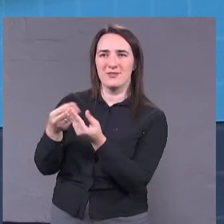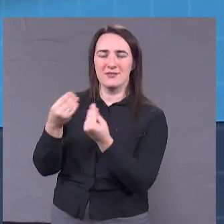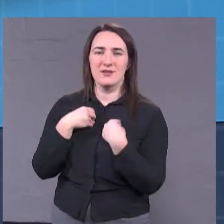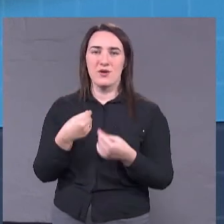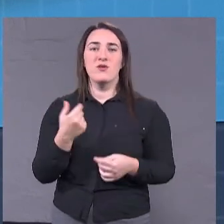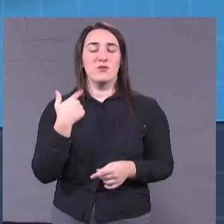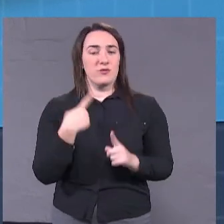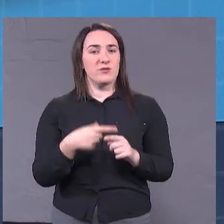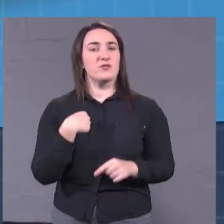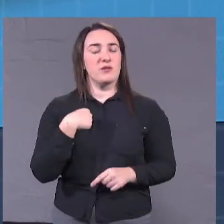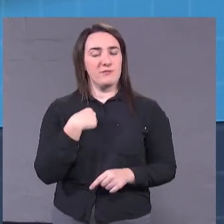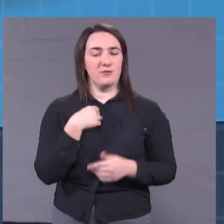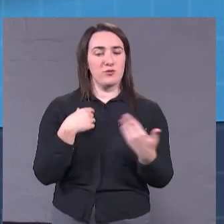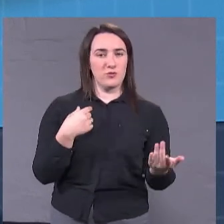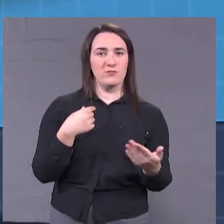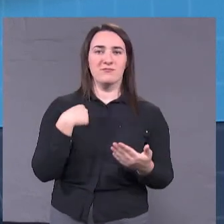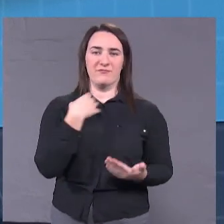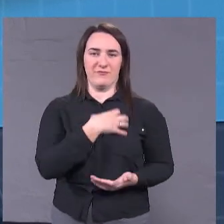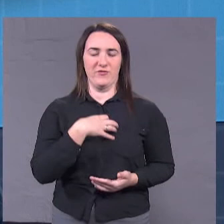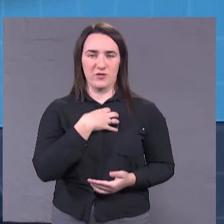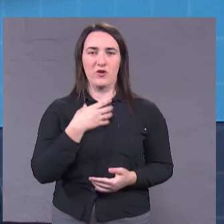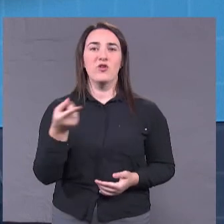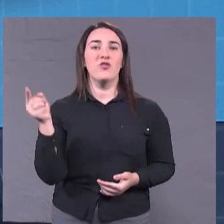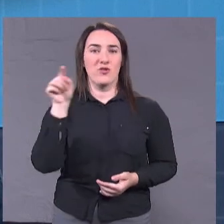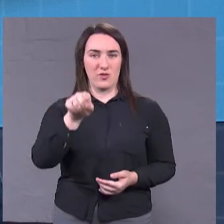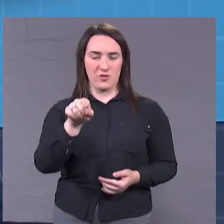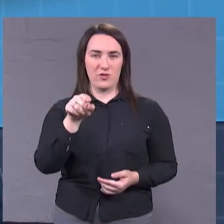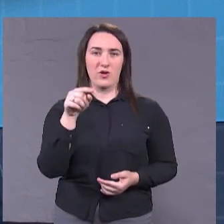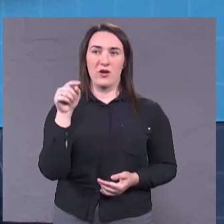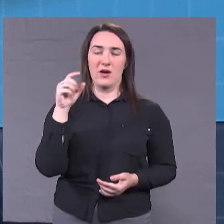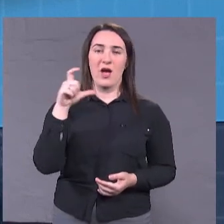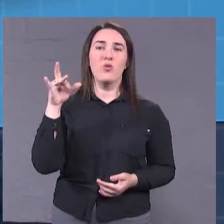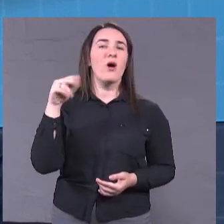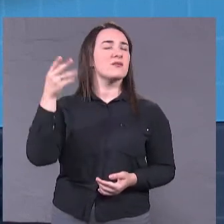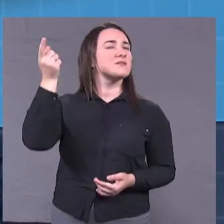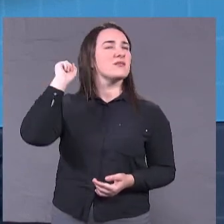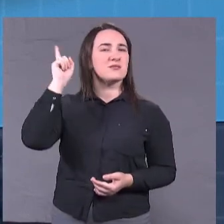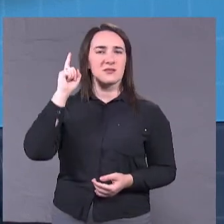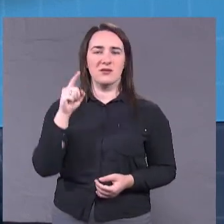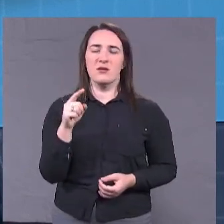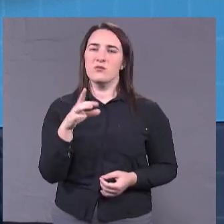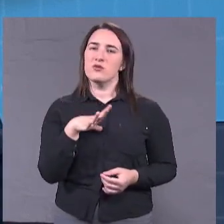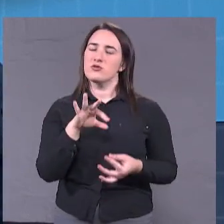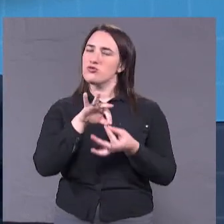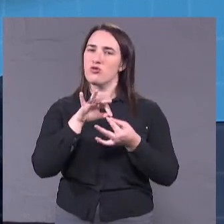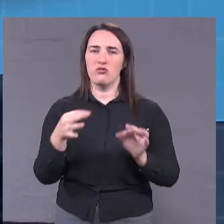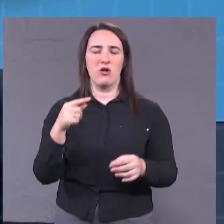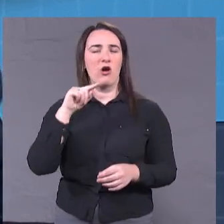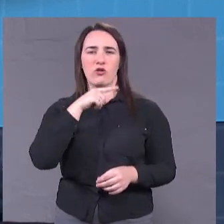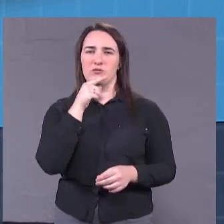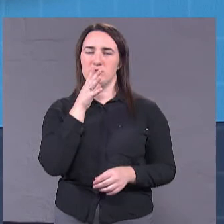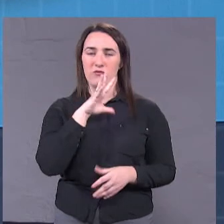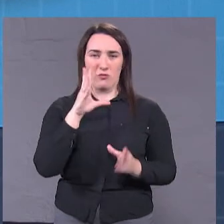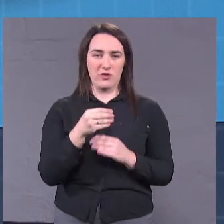важливо, що тоді Едуард Гурвич заходив в сложне економічне время. Взагалі наш кандидат,